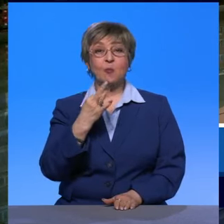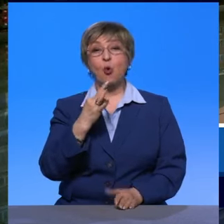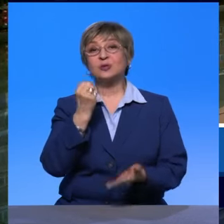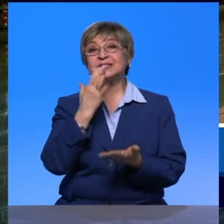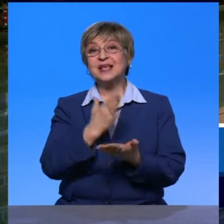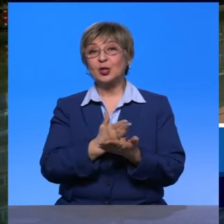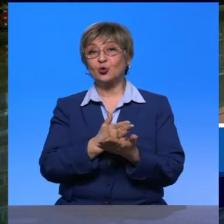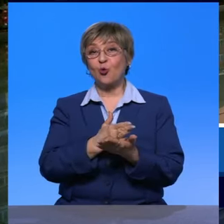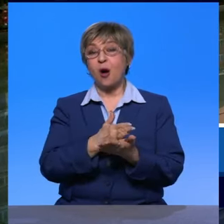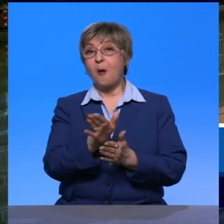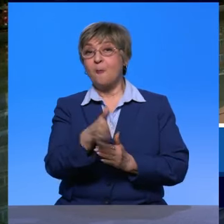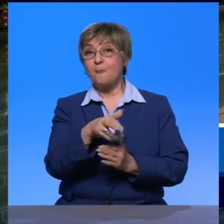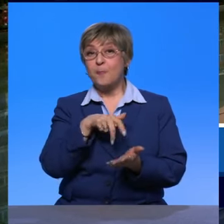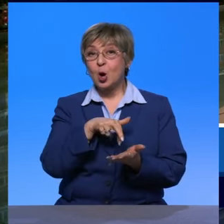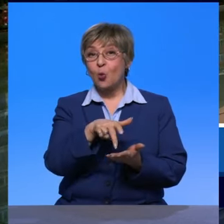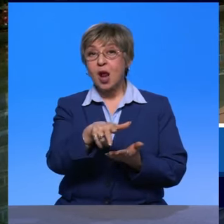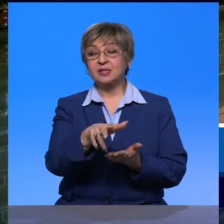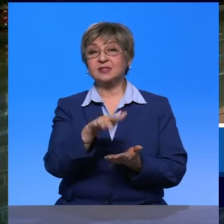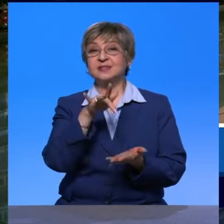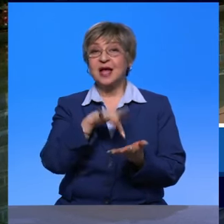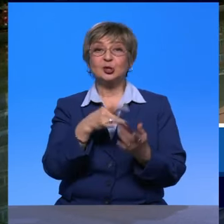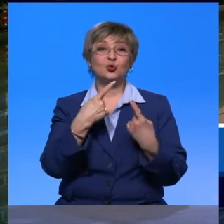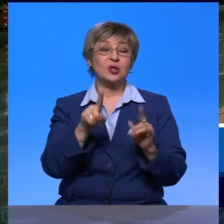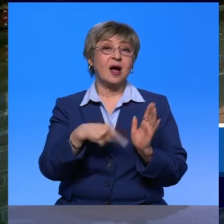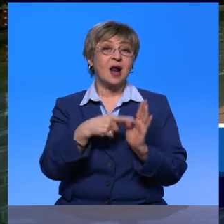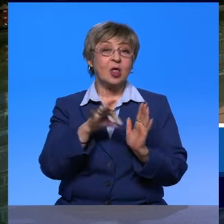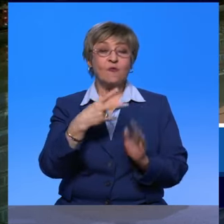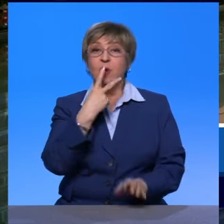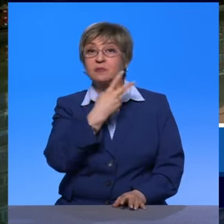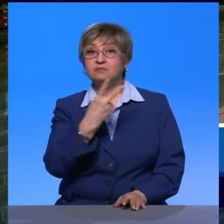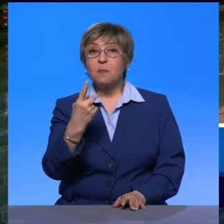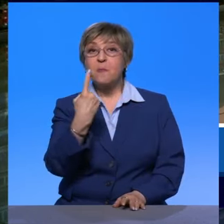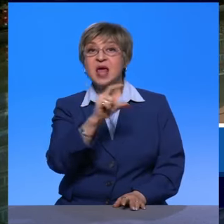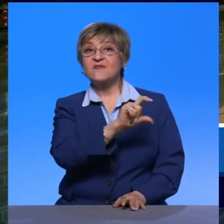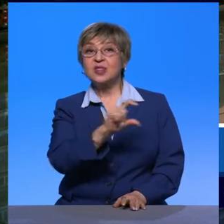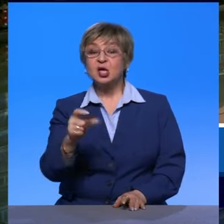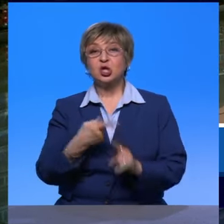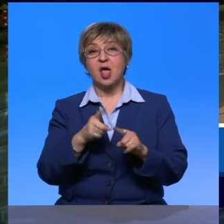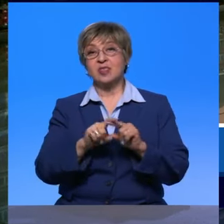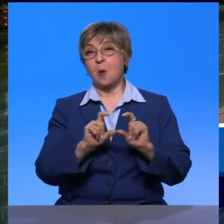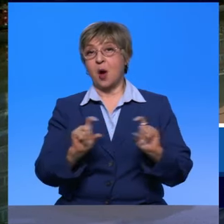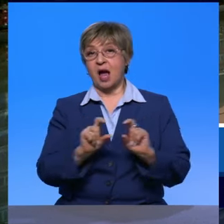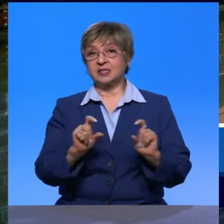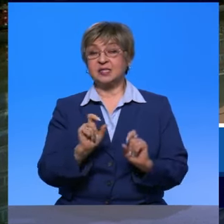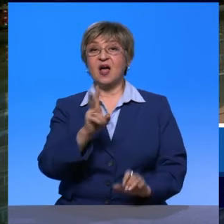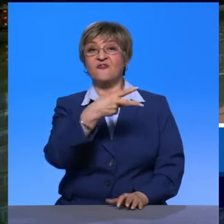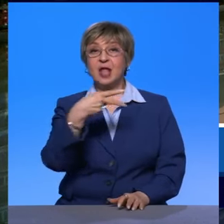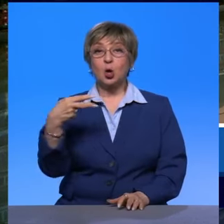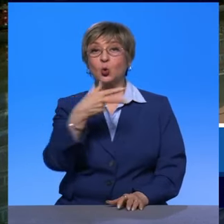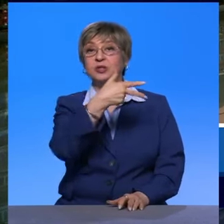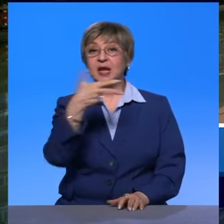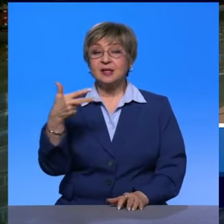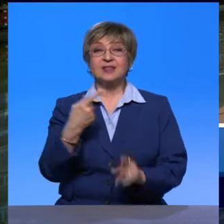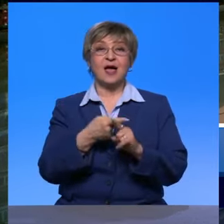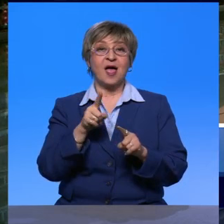центру не только столиц, но и других городов, мы обнаружим, что первые этажи, как правило, это магазины. Второй, третий этаж, это